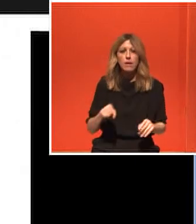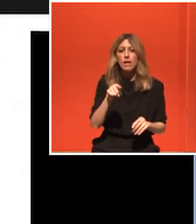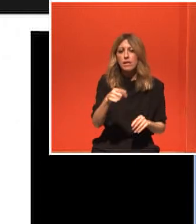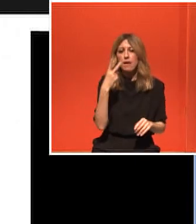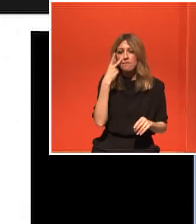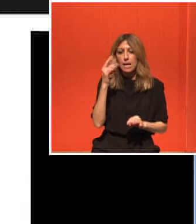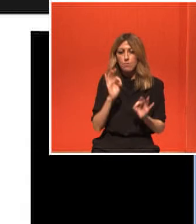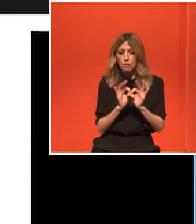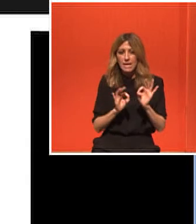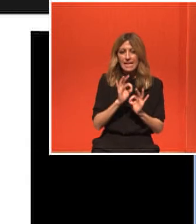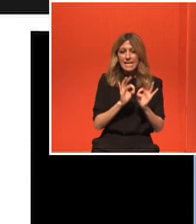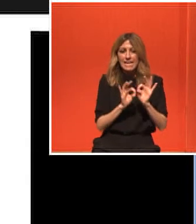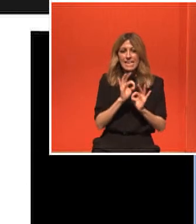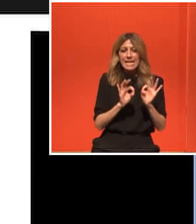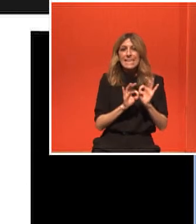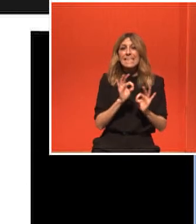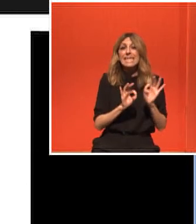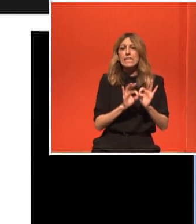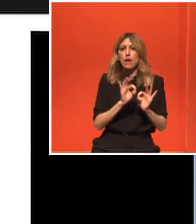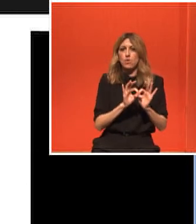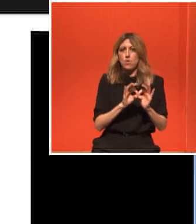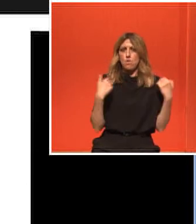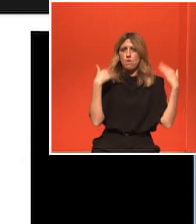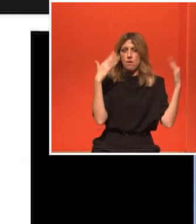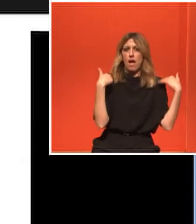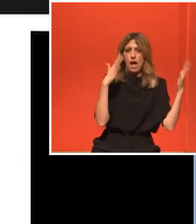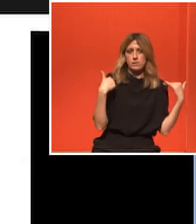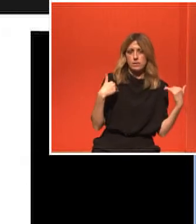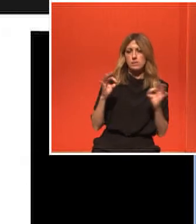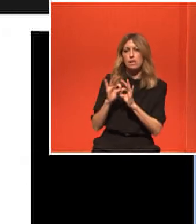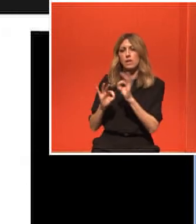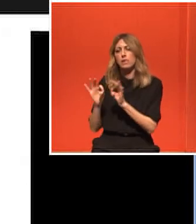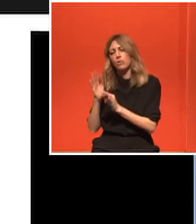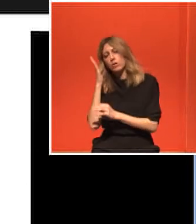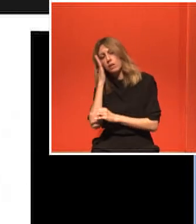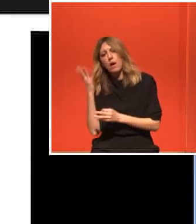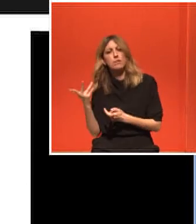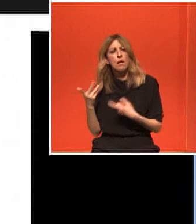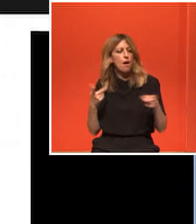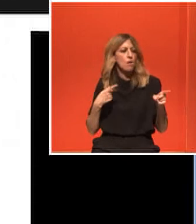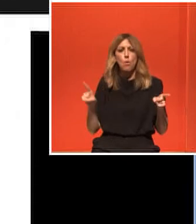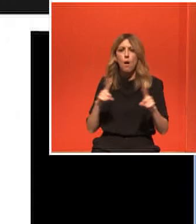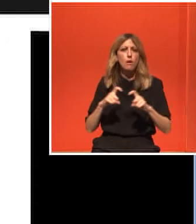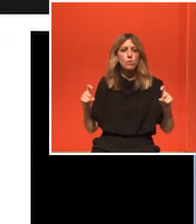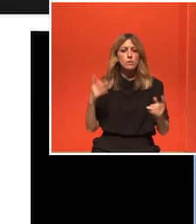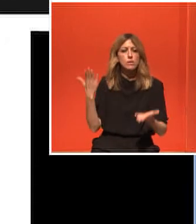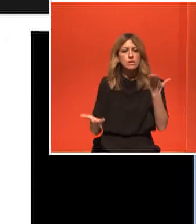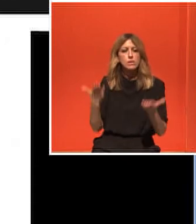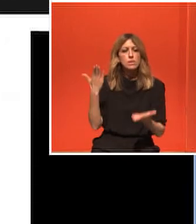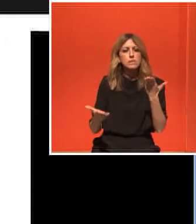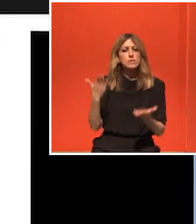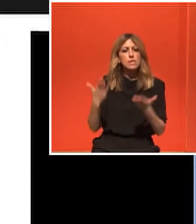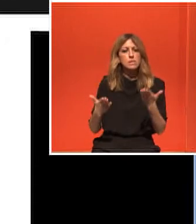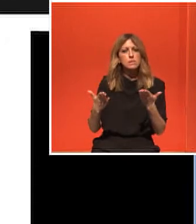κύτταρο από ένα κύτταρο που δεν φορτίζεται. Και τι συμβαίνει ένα κύτταρο που απάντησε στη μηχανική φόρτιση του